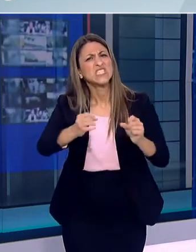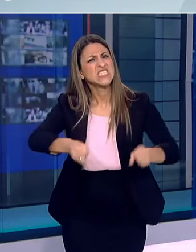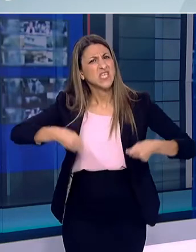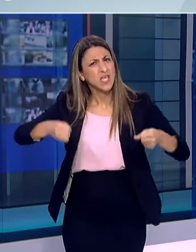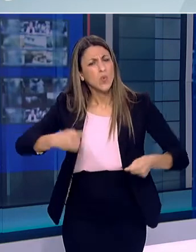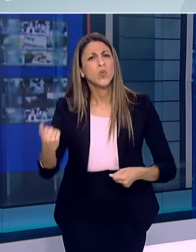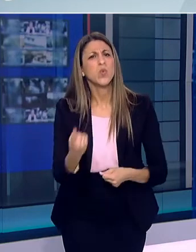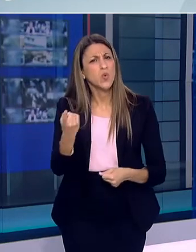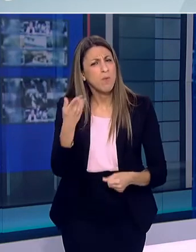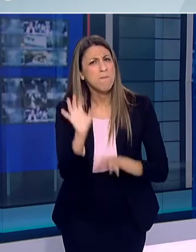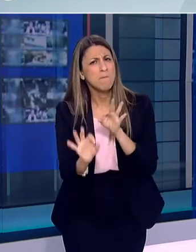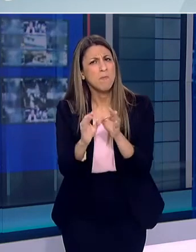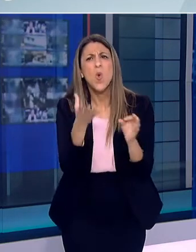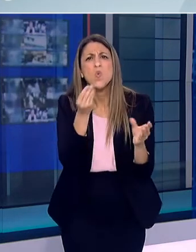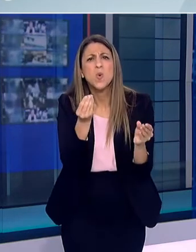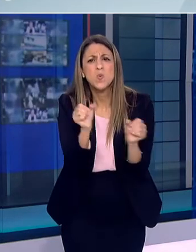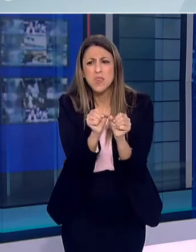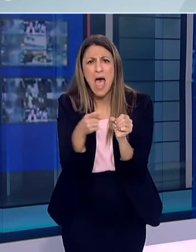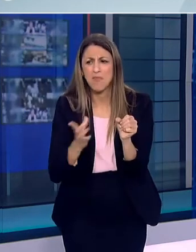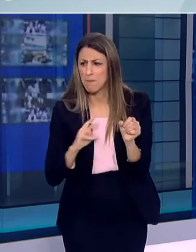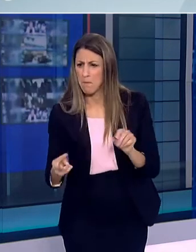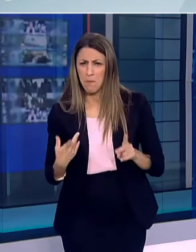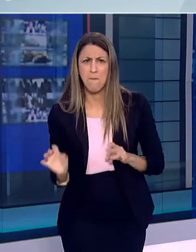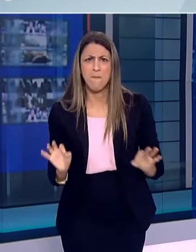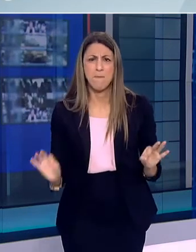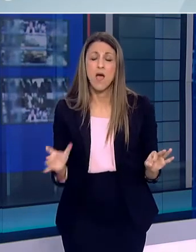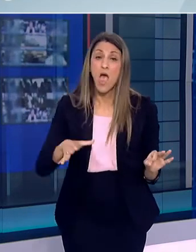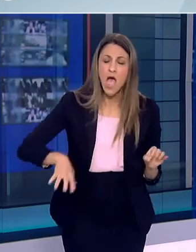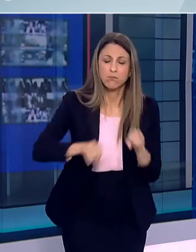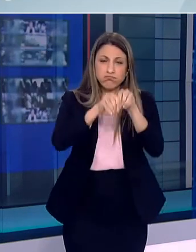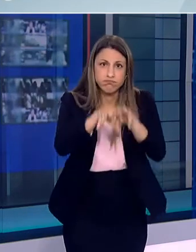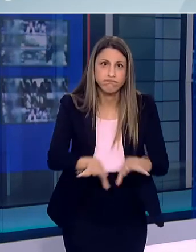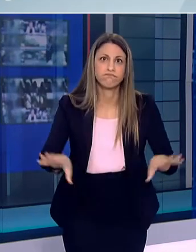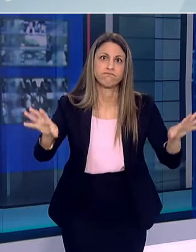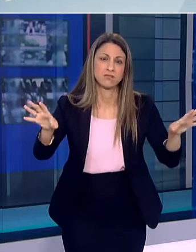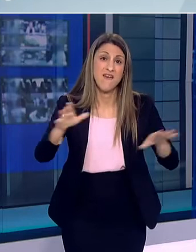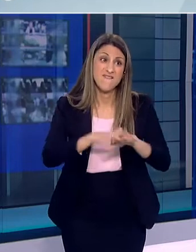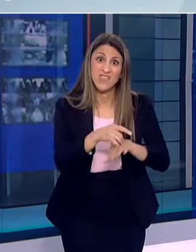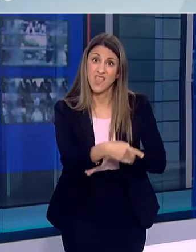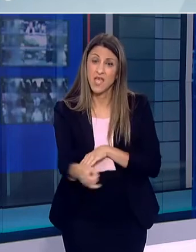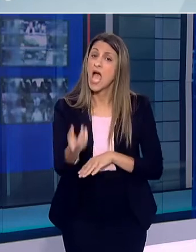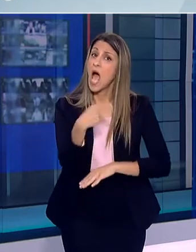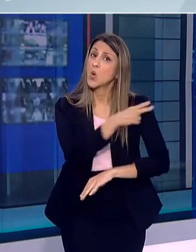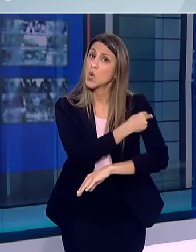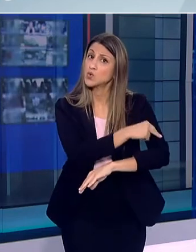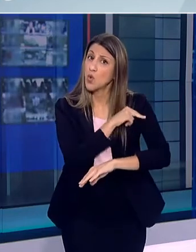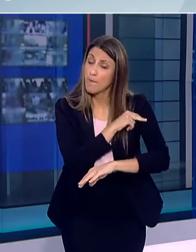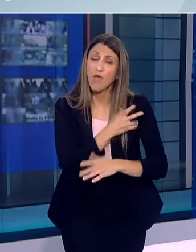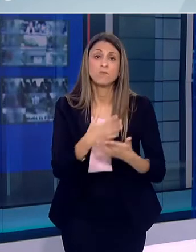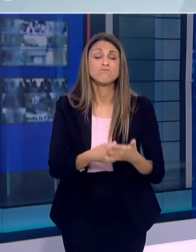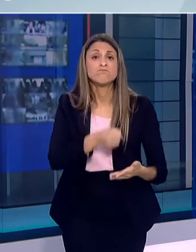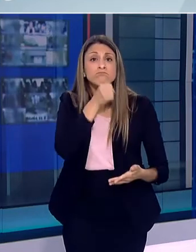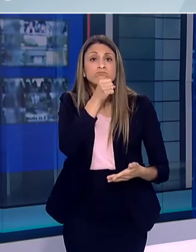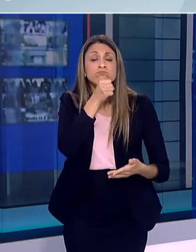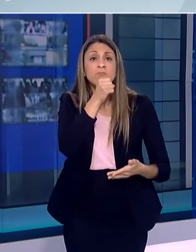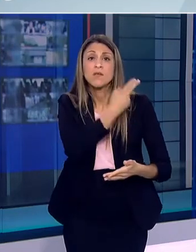σύμφωνα με τον πρόεδρο του Ευρωπαϊκού ΣΥΔΙΣΙ διαδραμάτησαν κομβικό ρόλο στην Ευρωπαϊκή Επιδημία, τα νοσοκομεία τους οίκους ευγυρίας